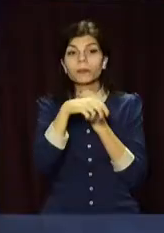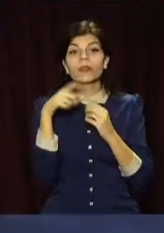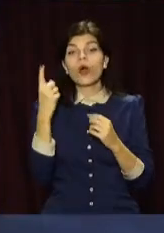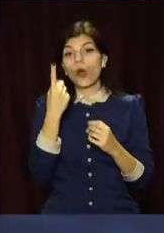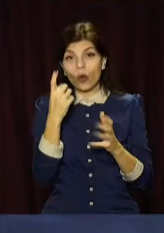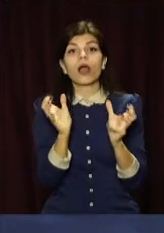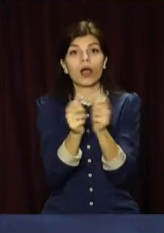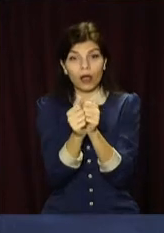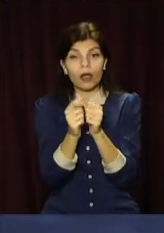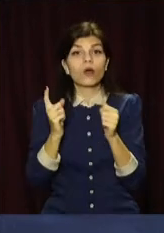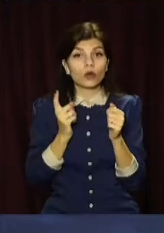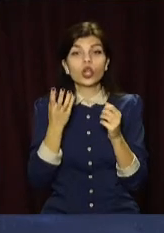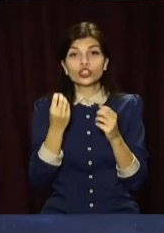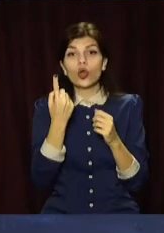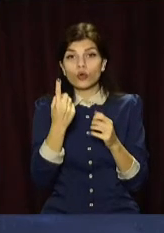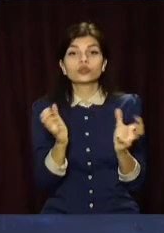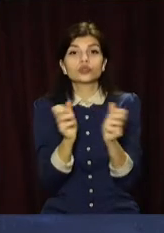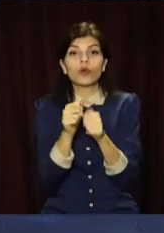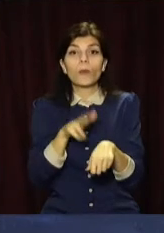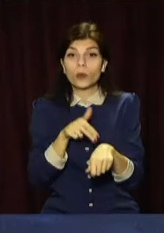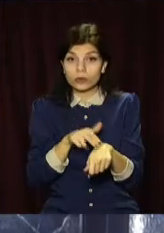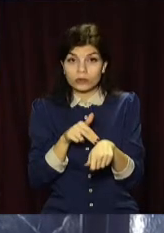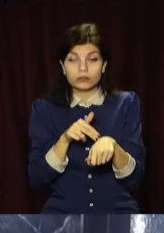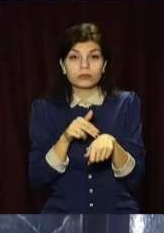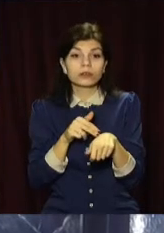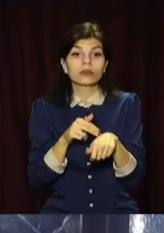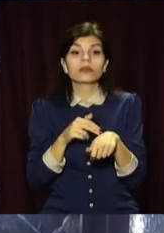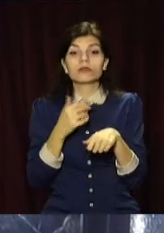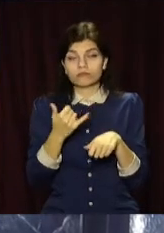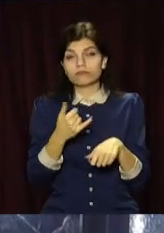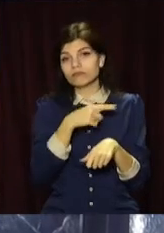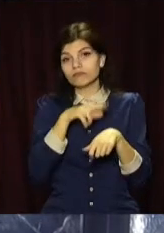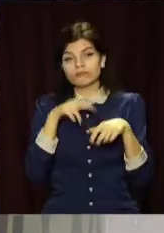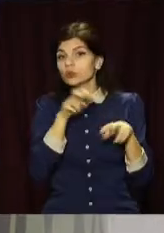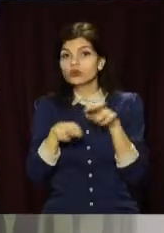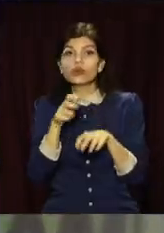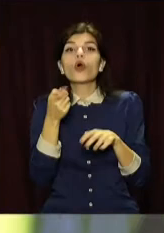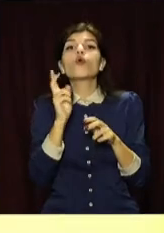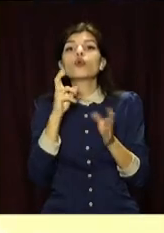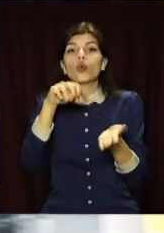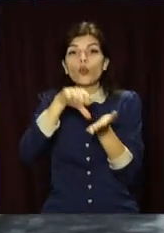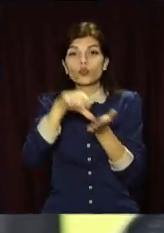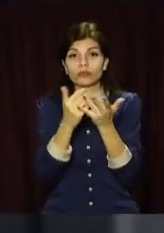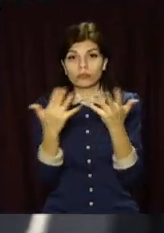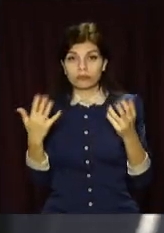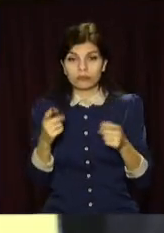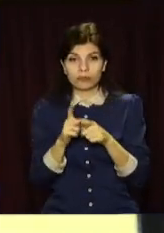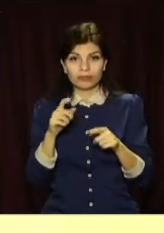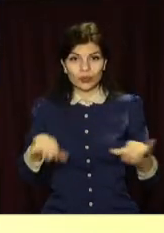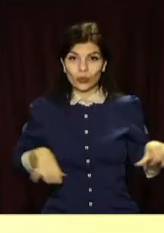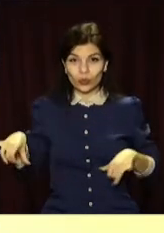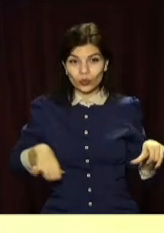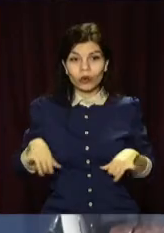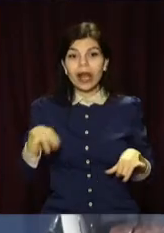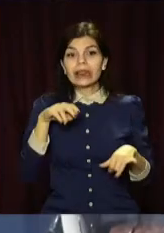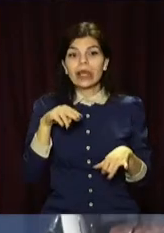затримали самотужки, ще одного зловила поліція. Наразі правоохоронці розшукують інших учасників розбою. Тим часом